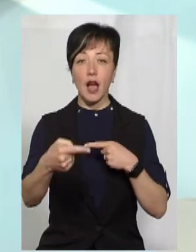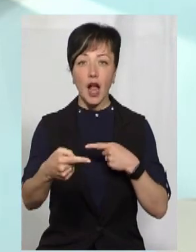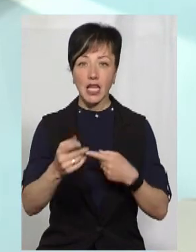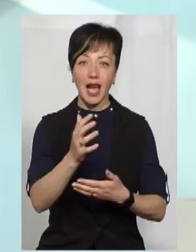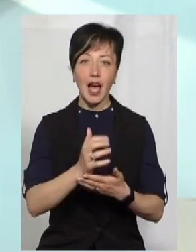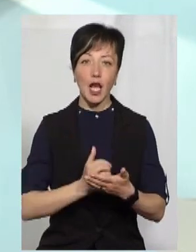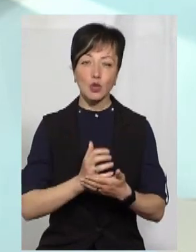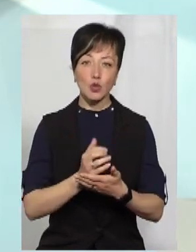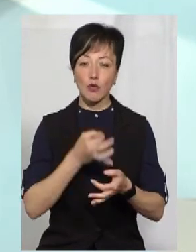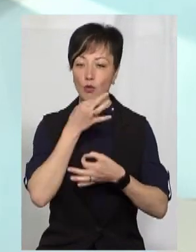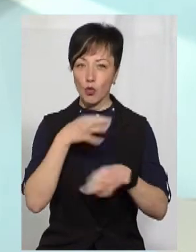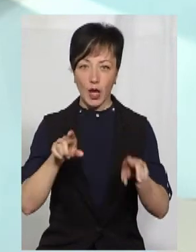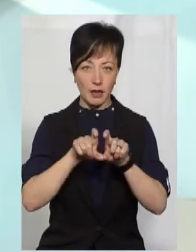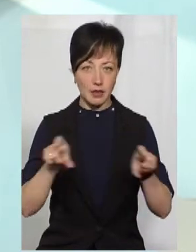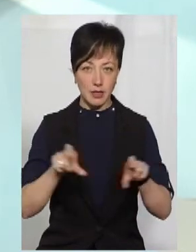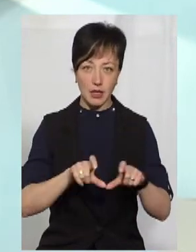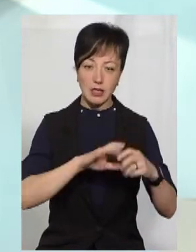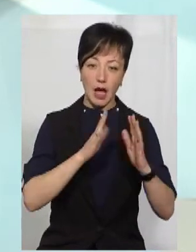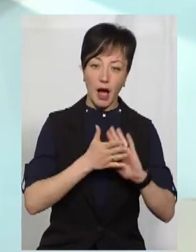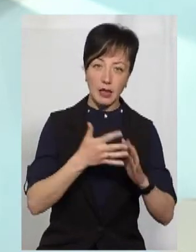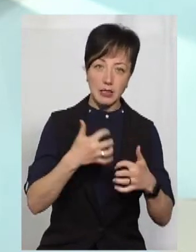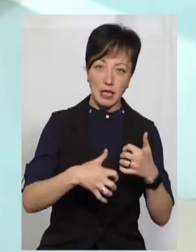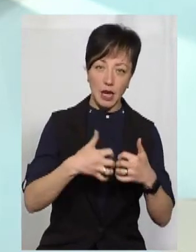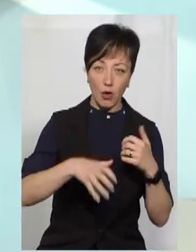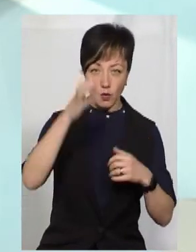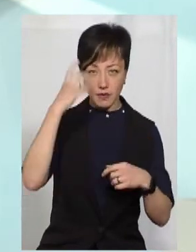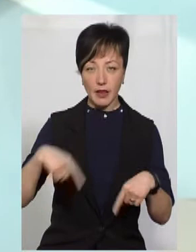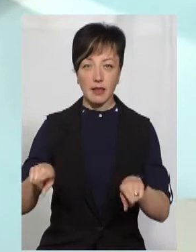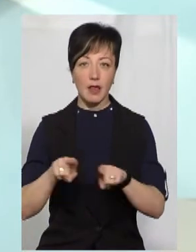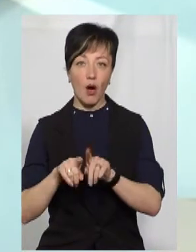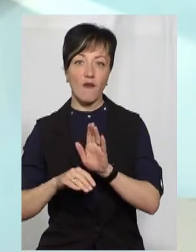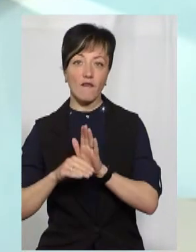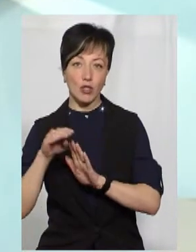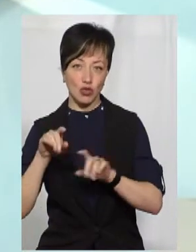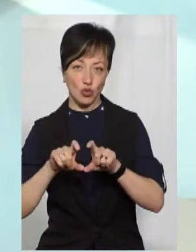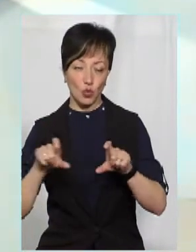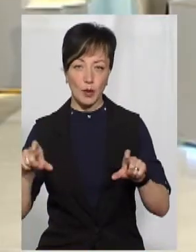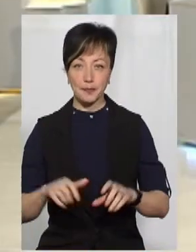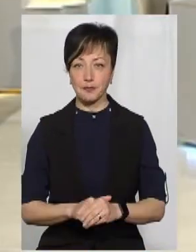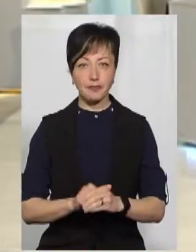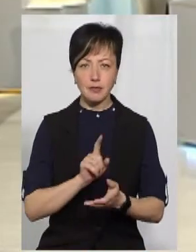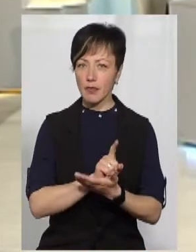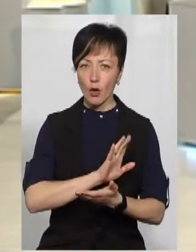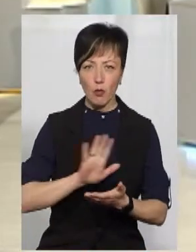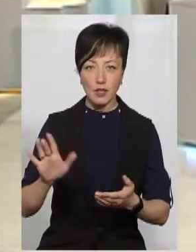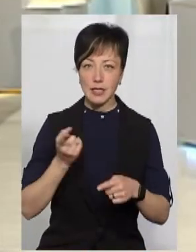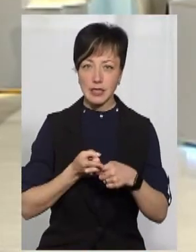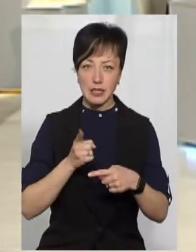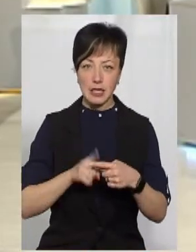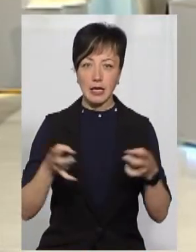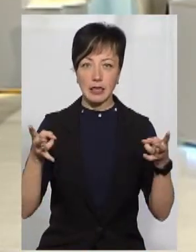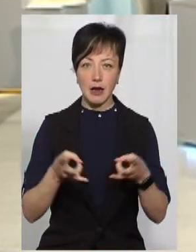ресурсів у будь-яких закладах, як у загальній середньої освіті, так і у вищій школі. Тобто, не обов'язково це